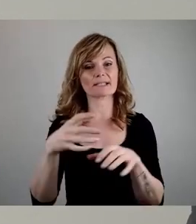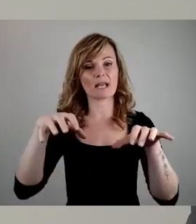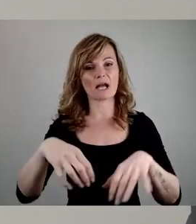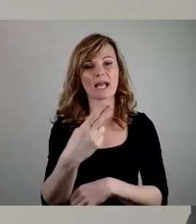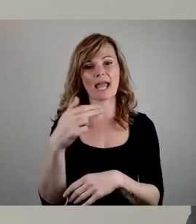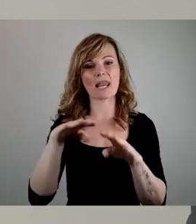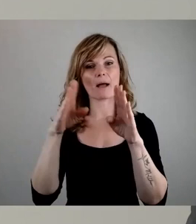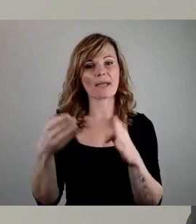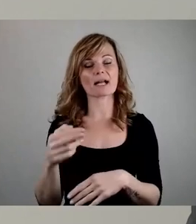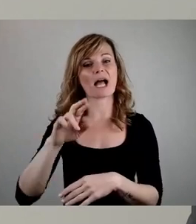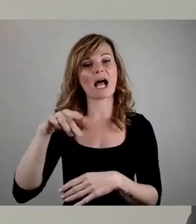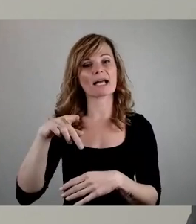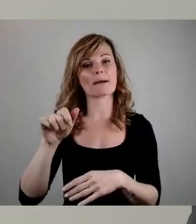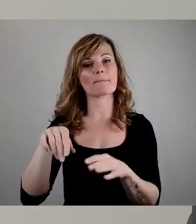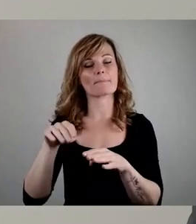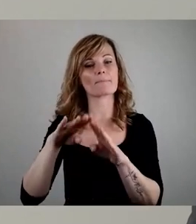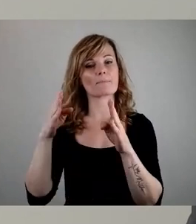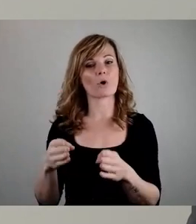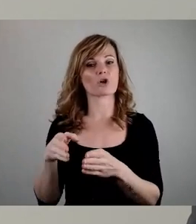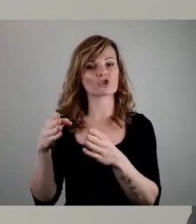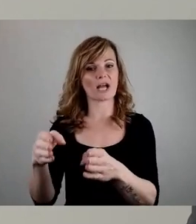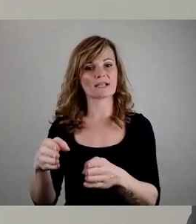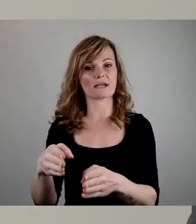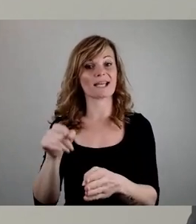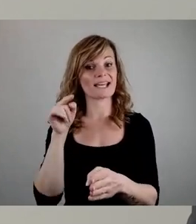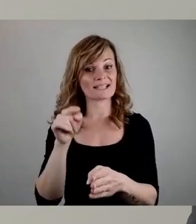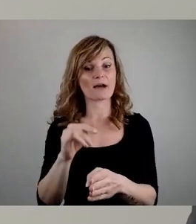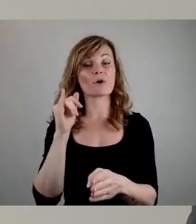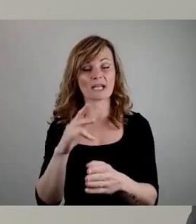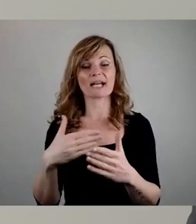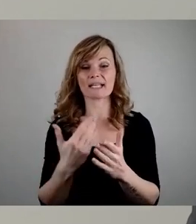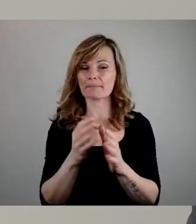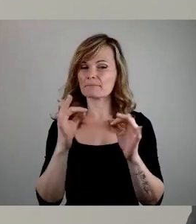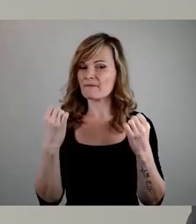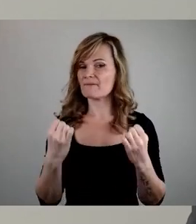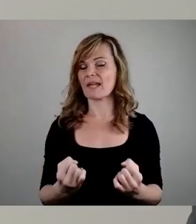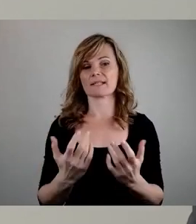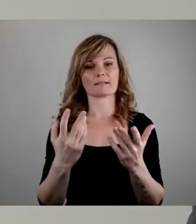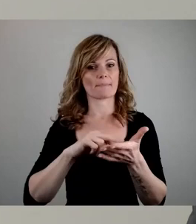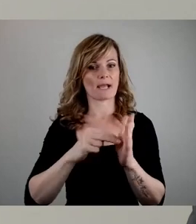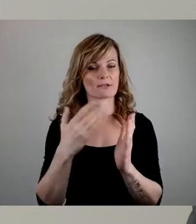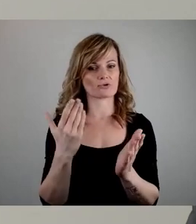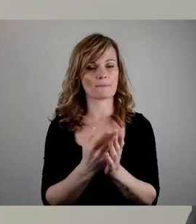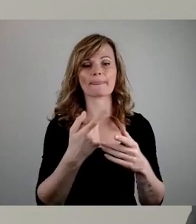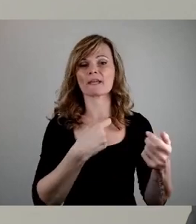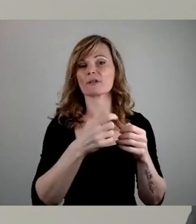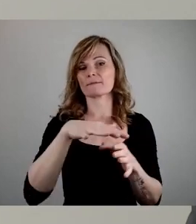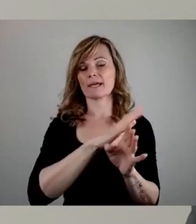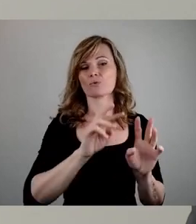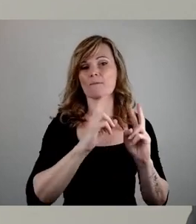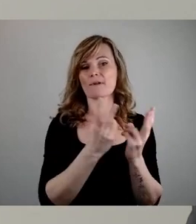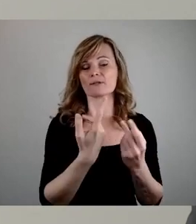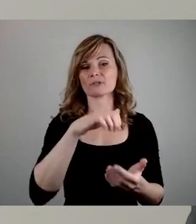Straße? Ja, dafür gibt es konkrete Pläne, die sind durch den Geschäftsbereich Umwelt und das Amt für Stadtgrün entsprechend